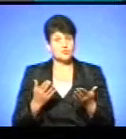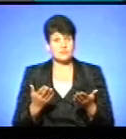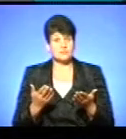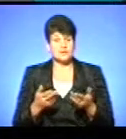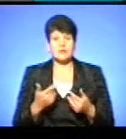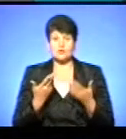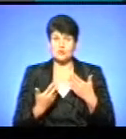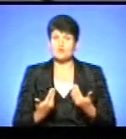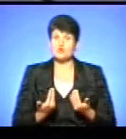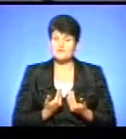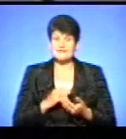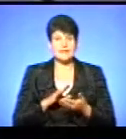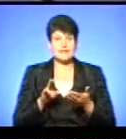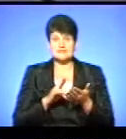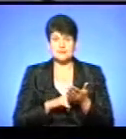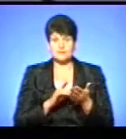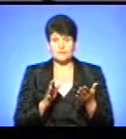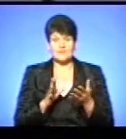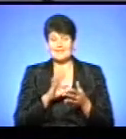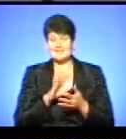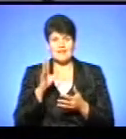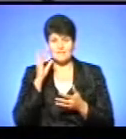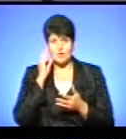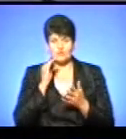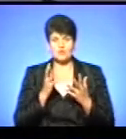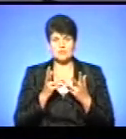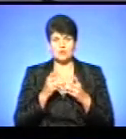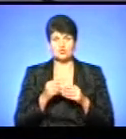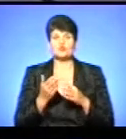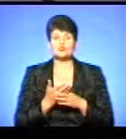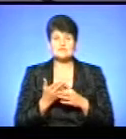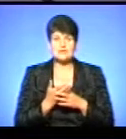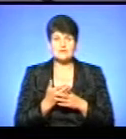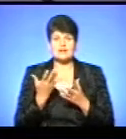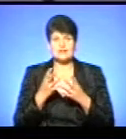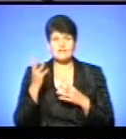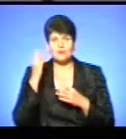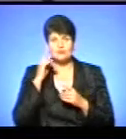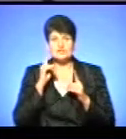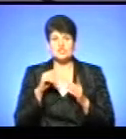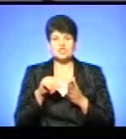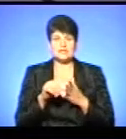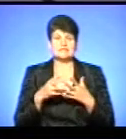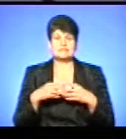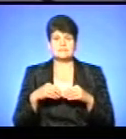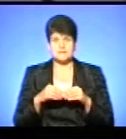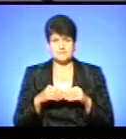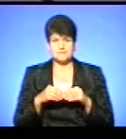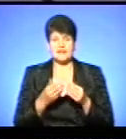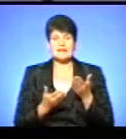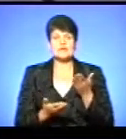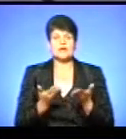враховуються в розрахунок субсидії, але враховуються тільки члени сім'ї. Тобто, якщо,